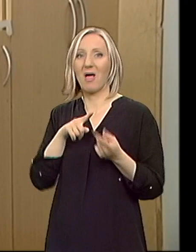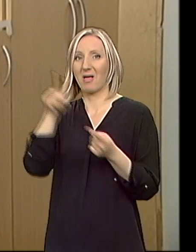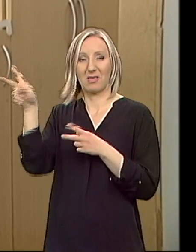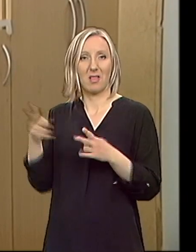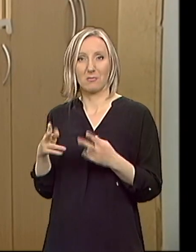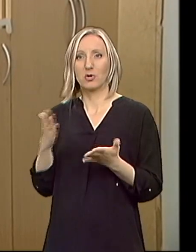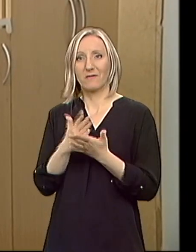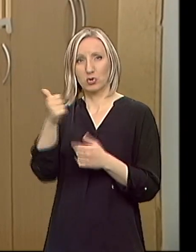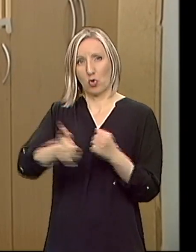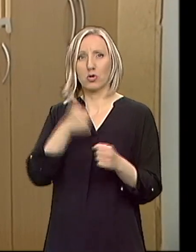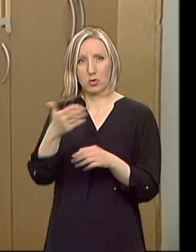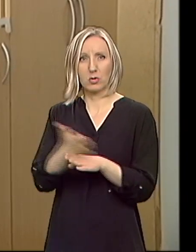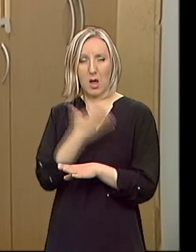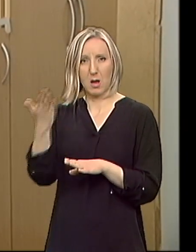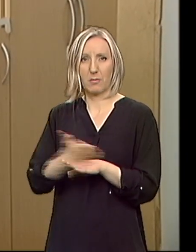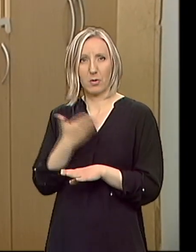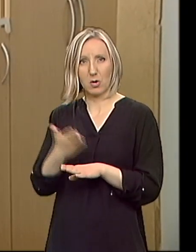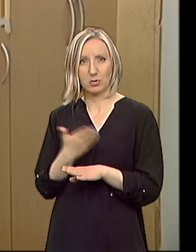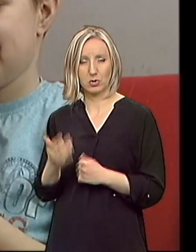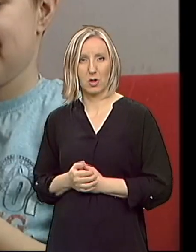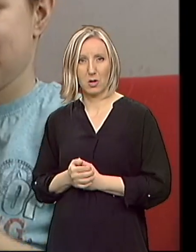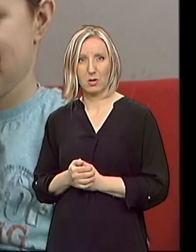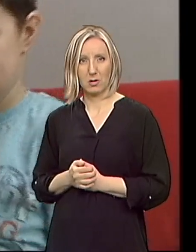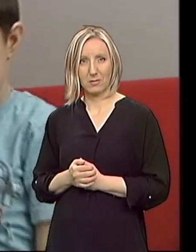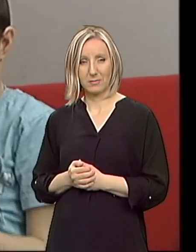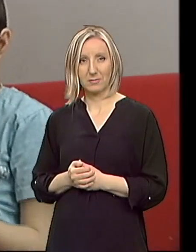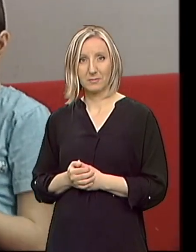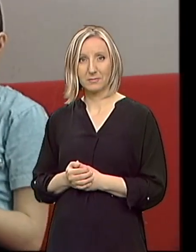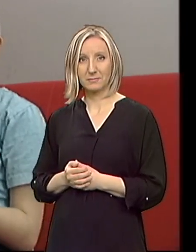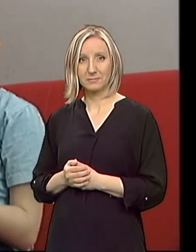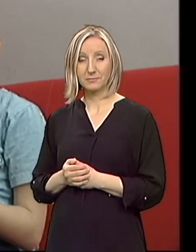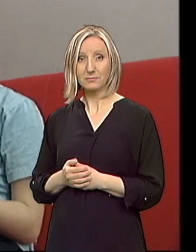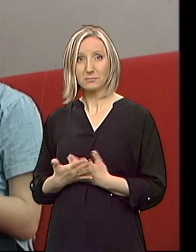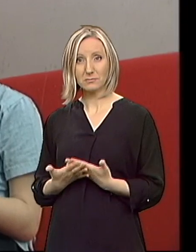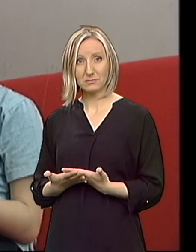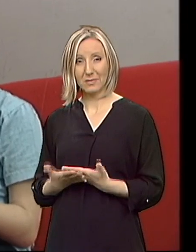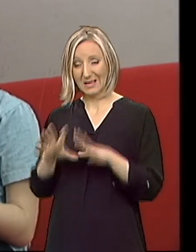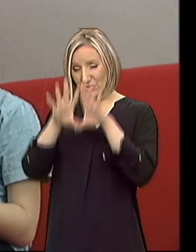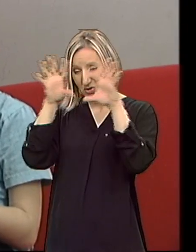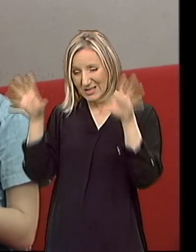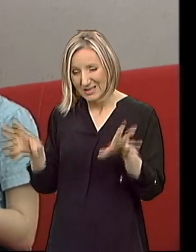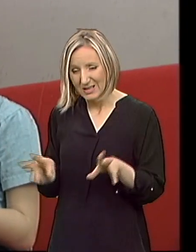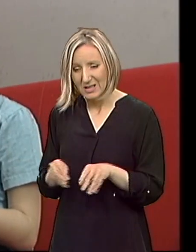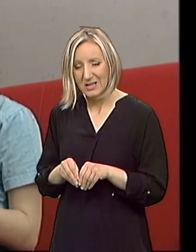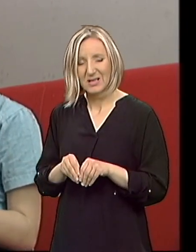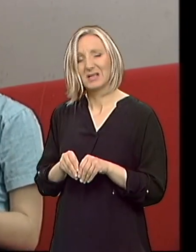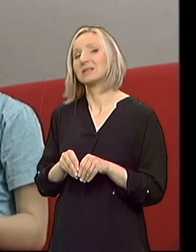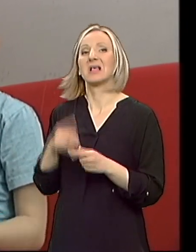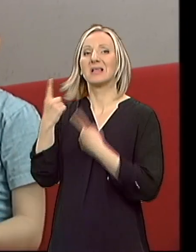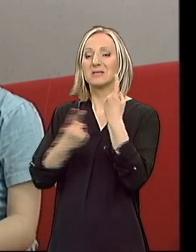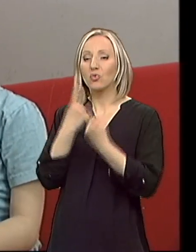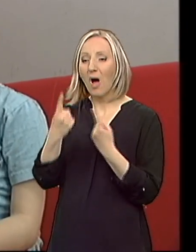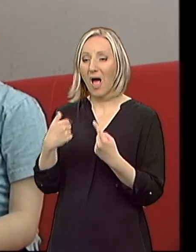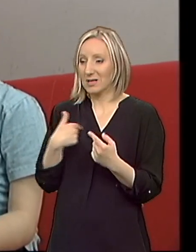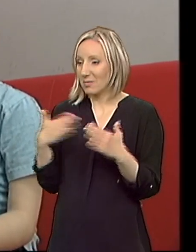skoro godinu dana od kada je on koristio banju, mi ne možemo još naredne dve godine išli u banju. Par od čitave situacije koje